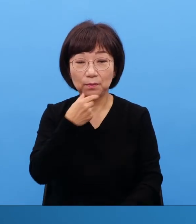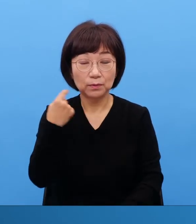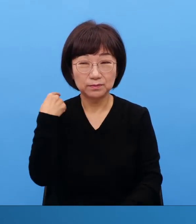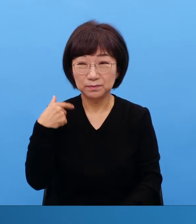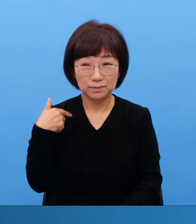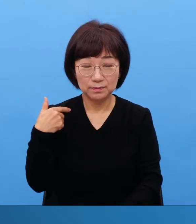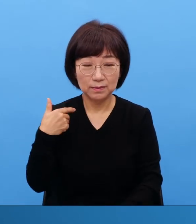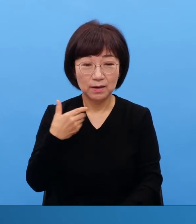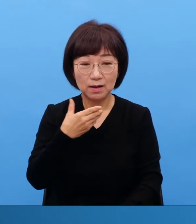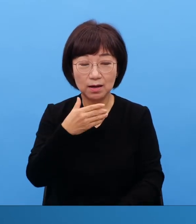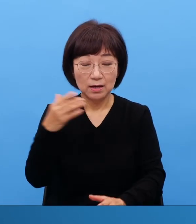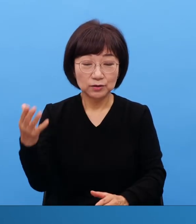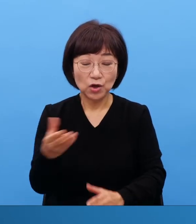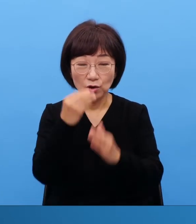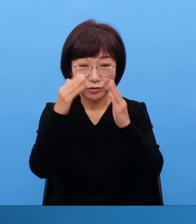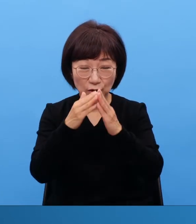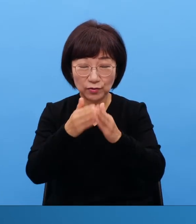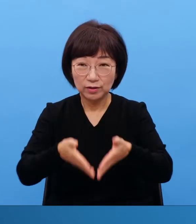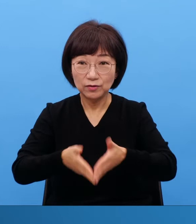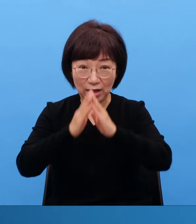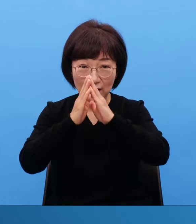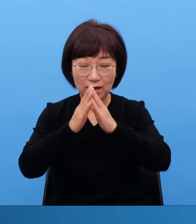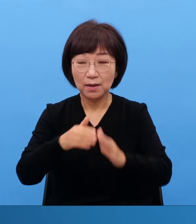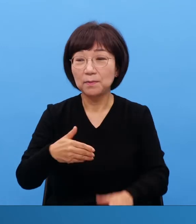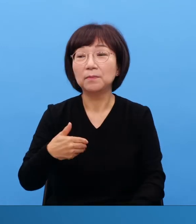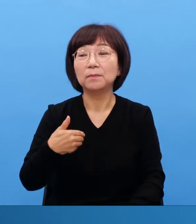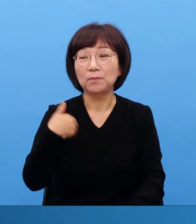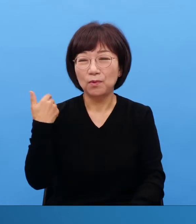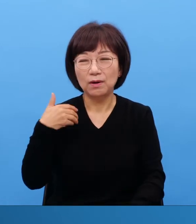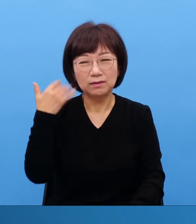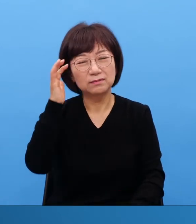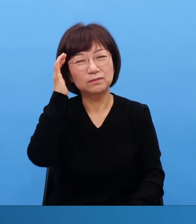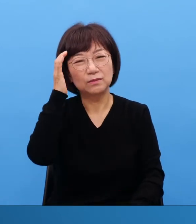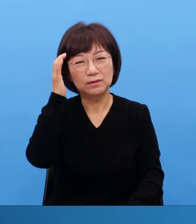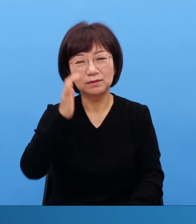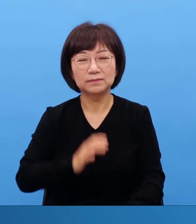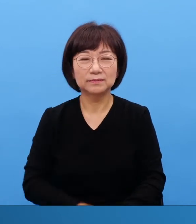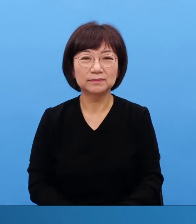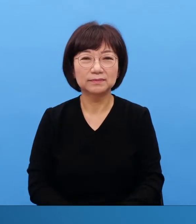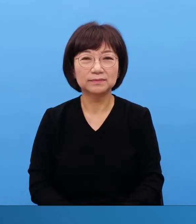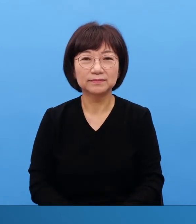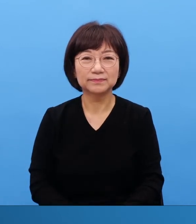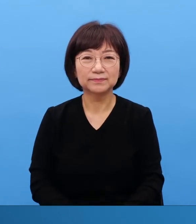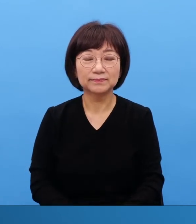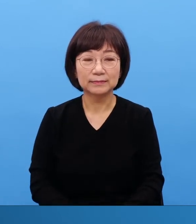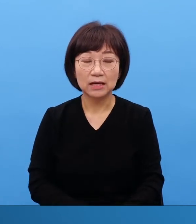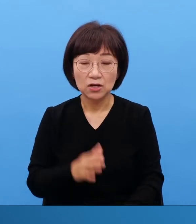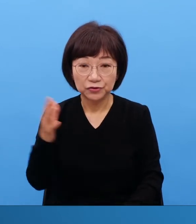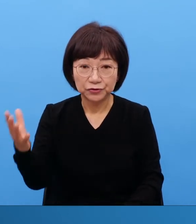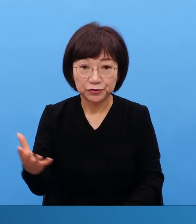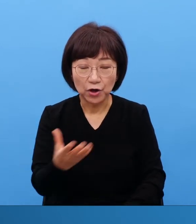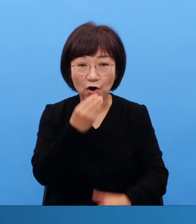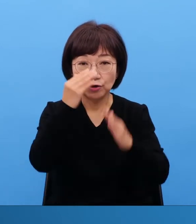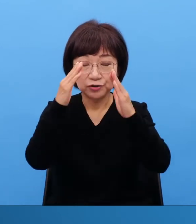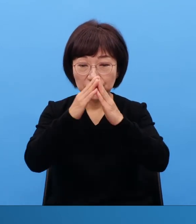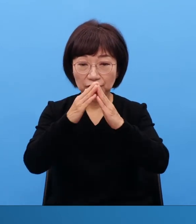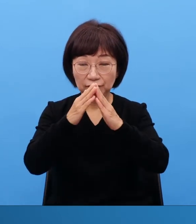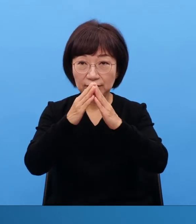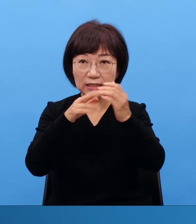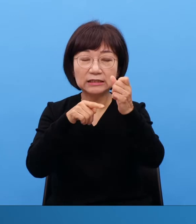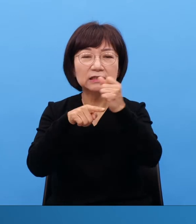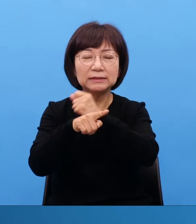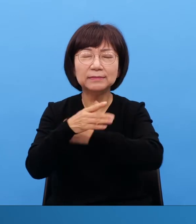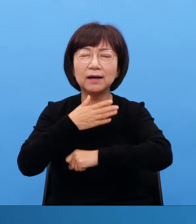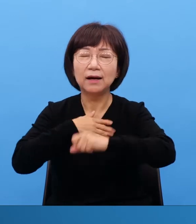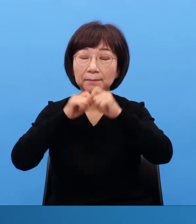이걸 진짜 안 닿으면 된다 된다 필요가 없습니다 이걸 정말로 안 닿으면 여러분 교회에서 시험 든다 든다